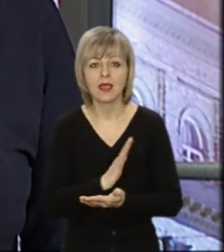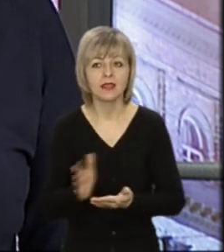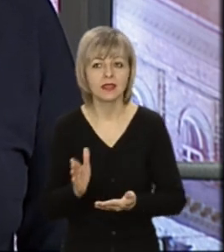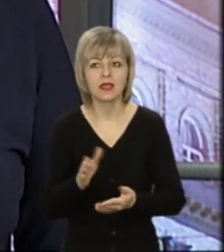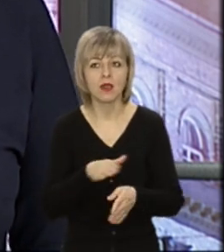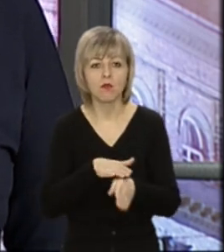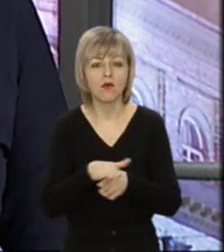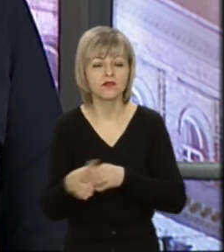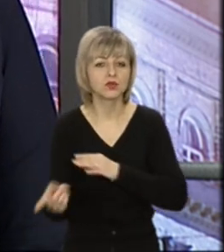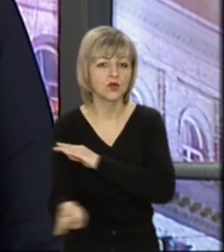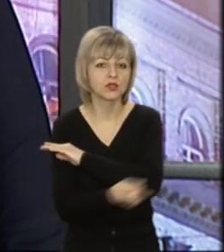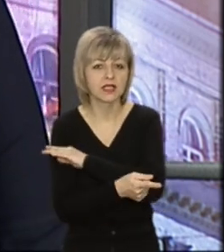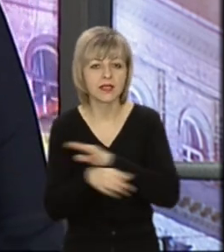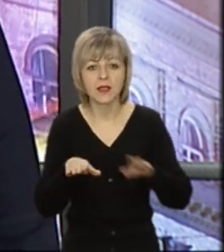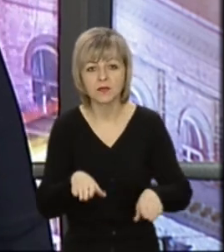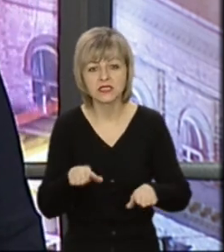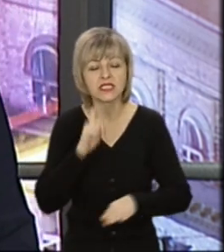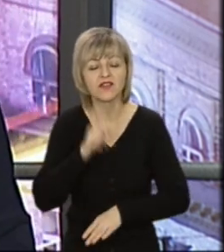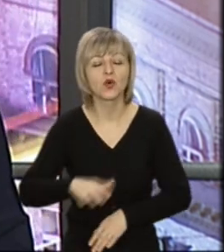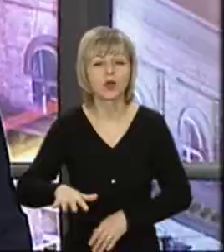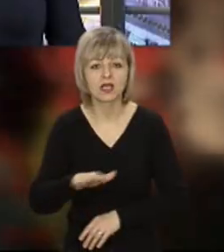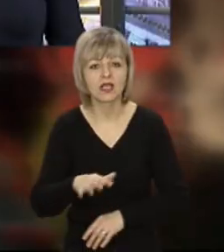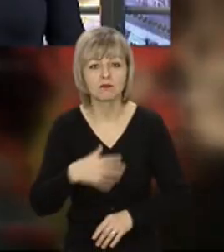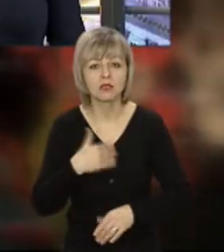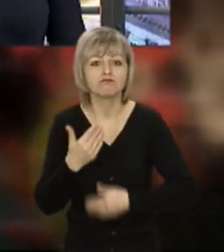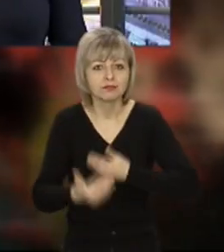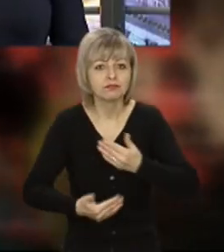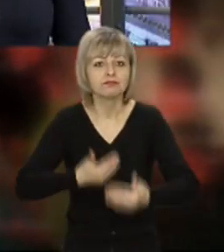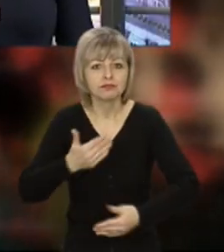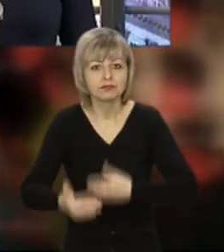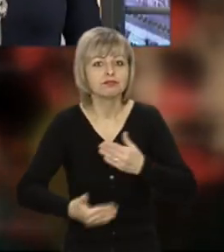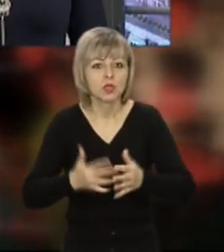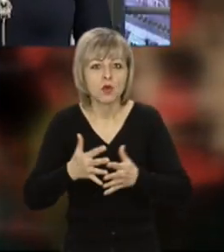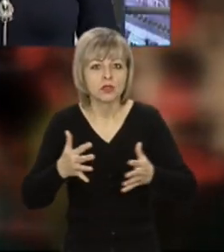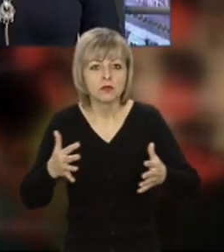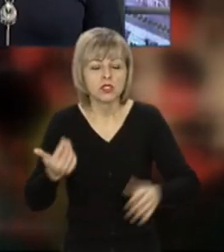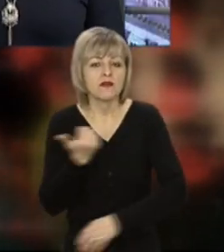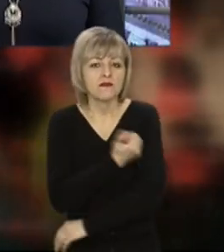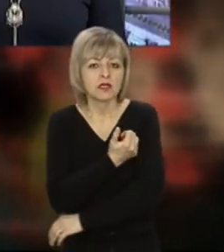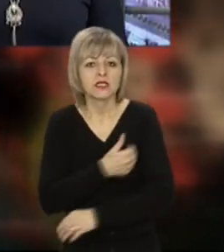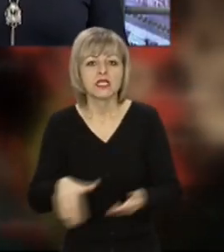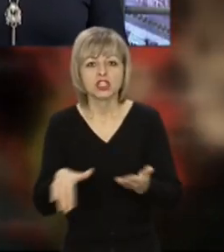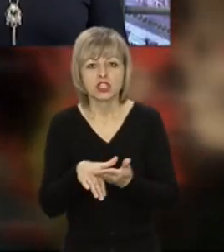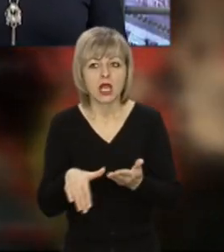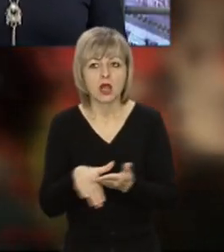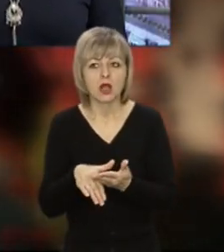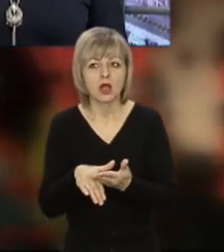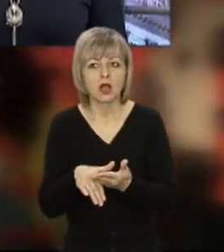геть на останніх місцях в Україні. Нарощуємо темпи вакцинації шляхом